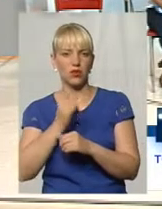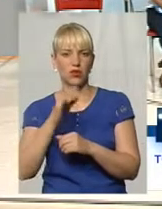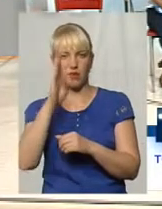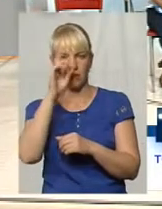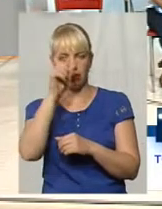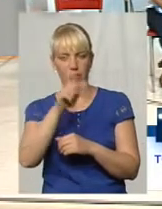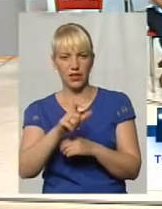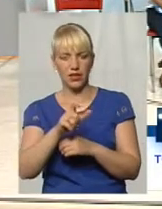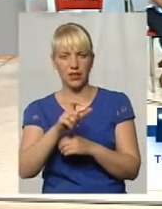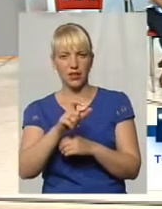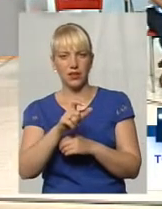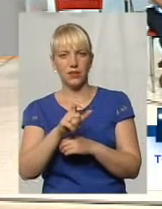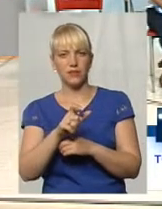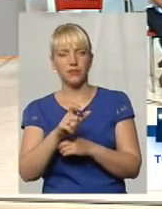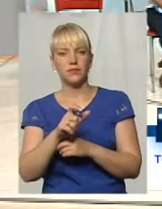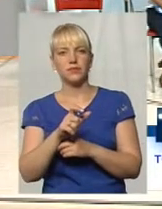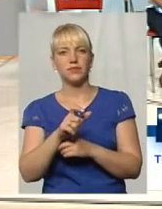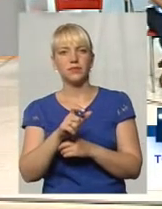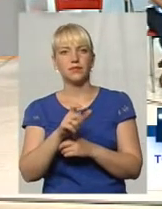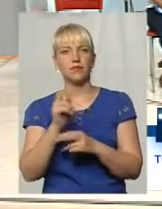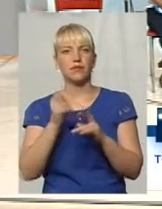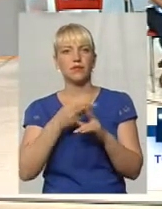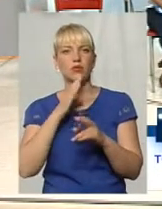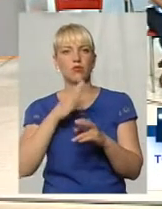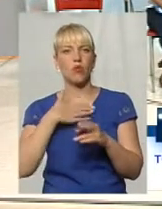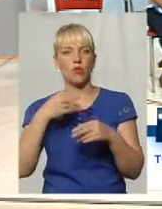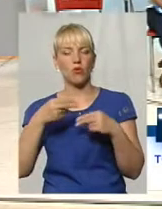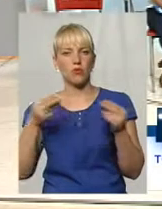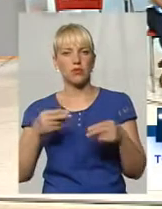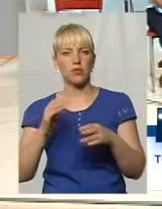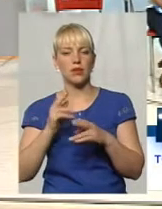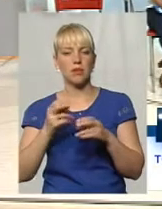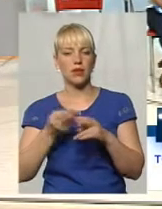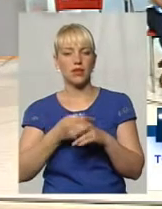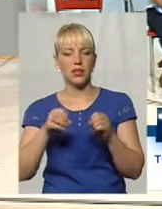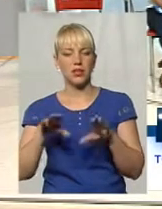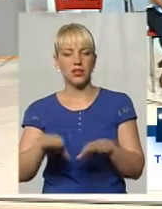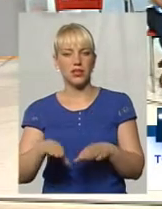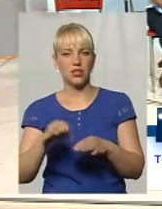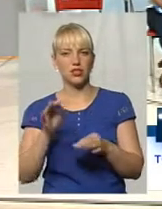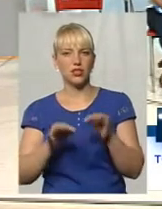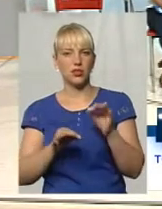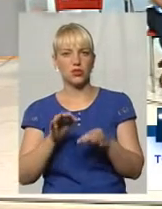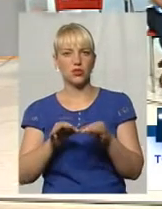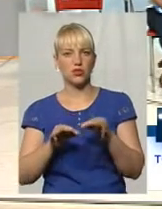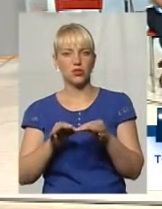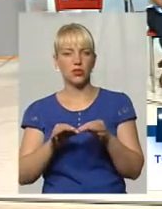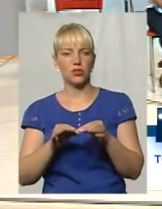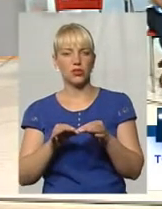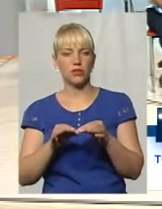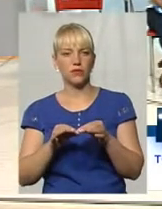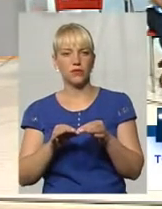змогло, з дійсною, з дійсною, дійсною, суда, їм спробили так, що ось,